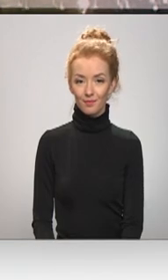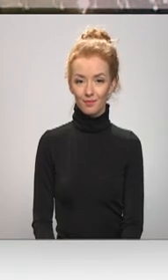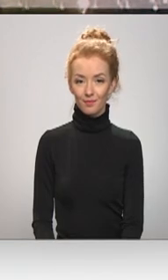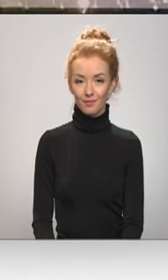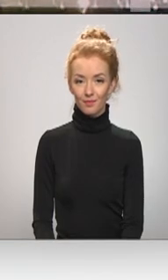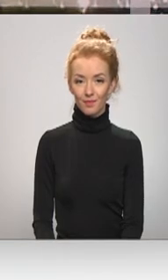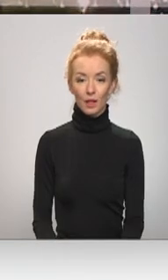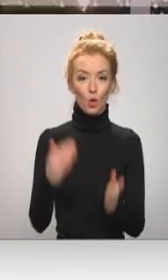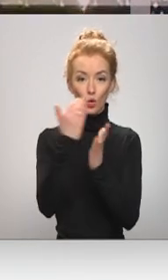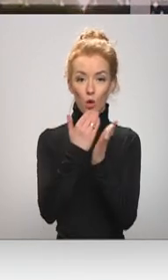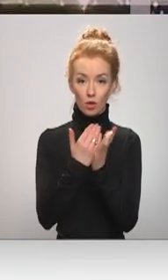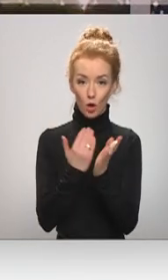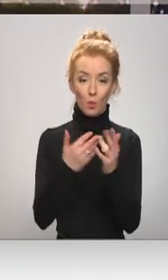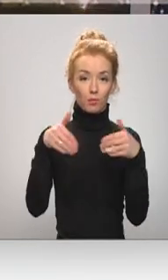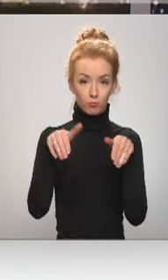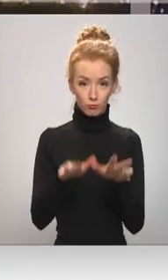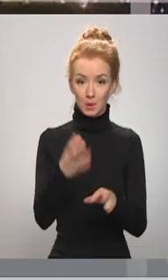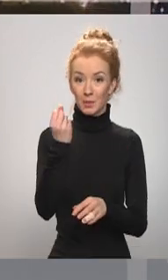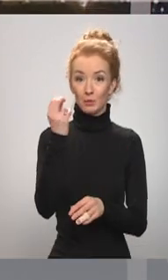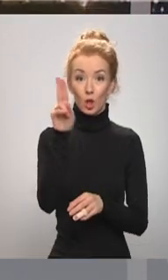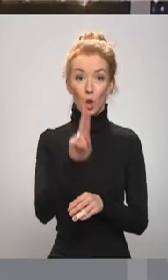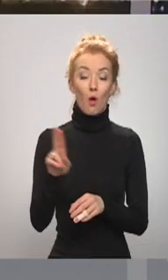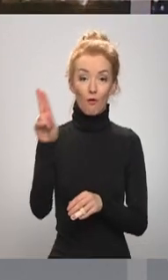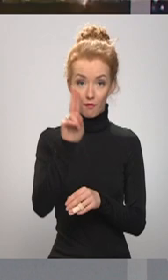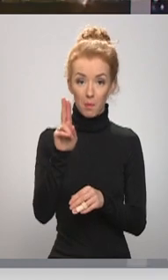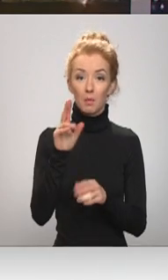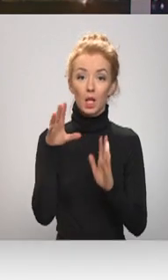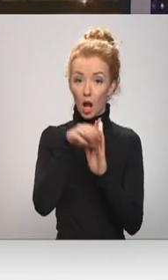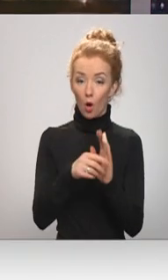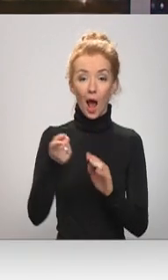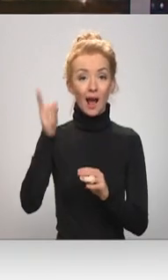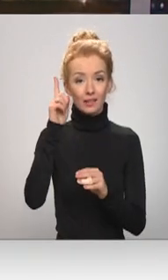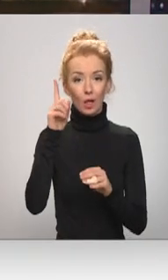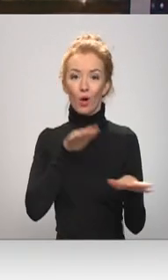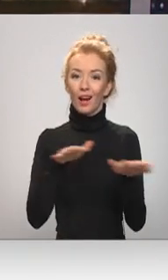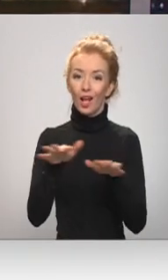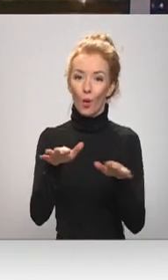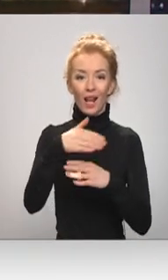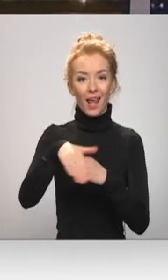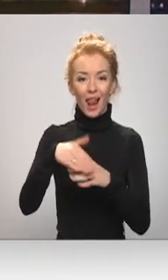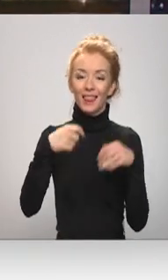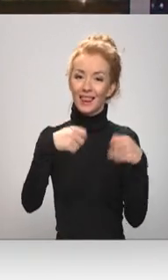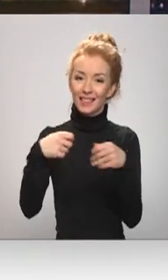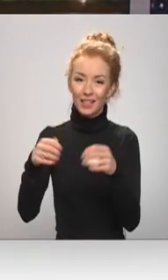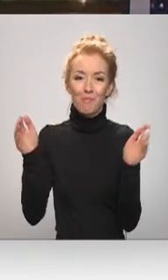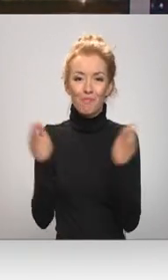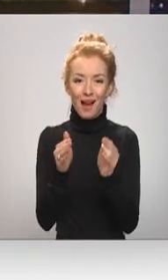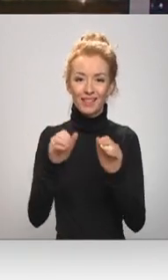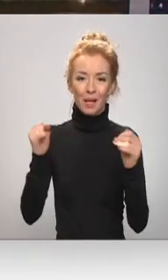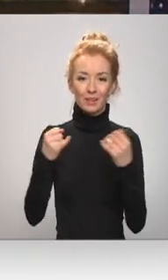Prasības, kas stājās spēkā 15. novembrī, iekļauja aizliegumu organizēt ielu tirdzniecību ar iziem svētku tirdziņus.